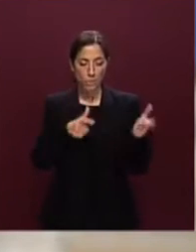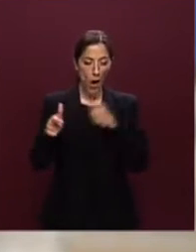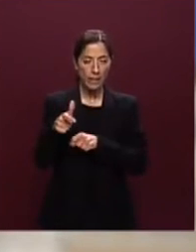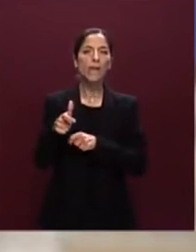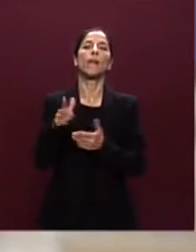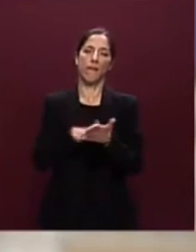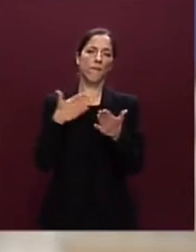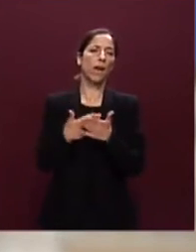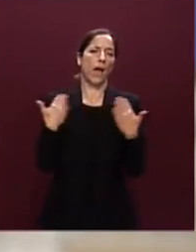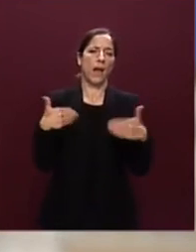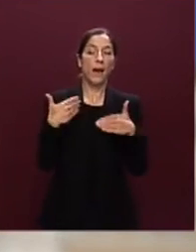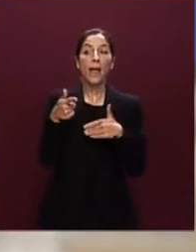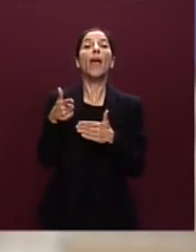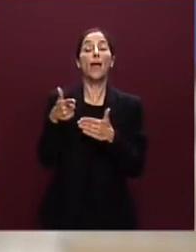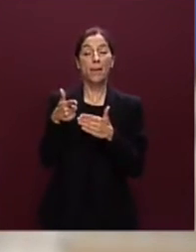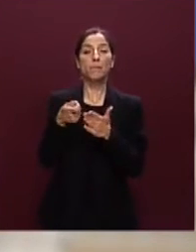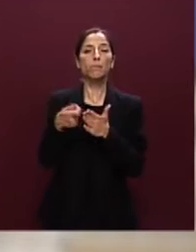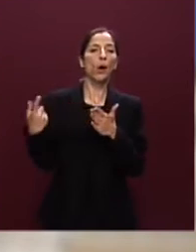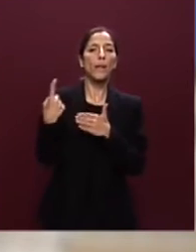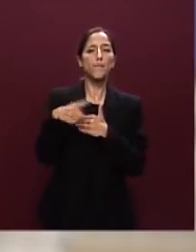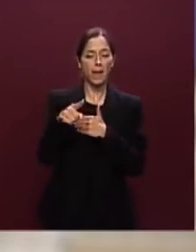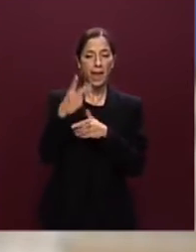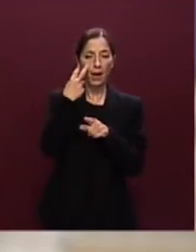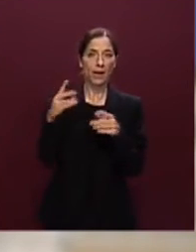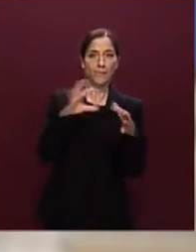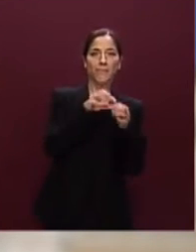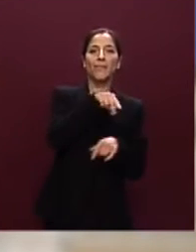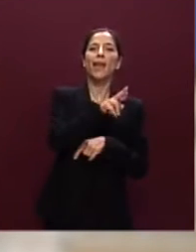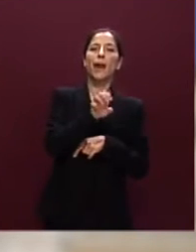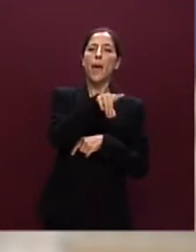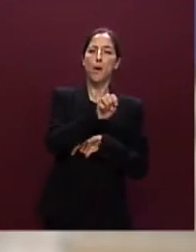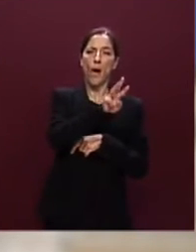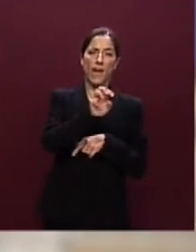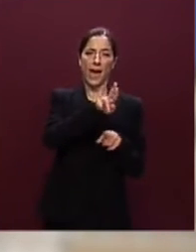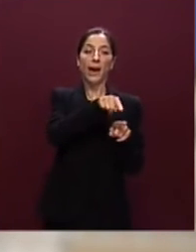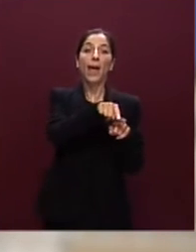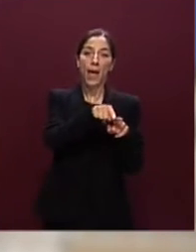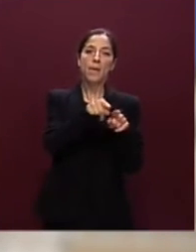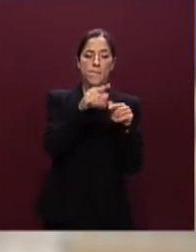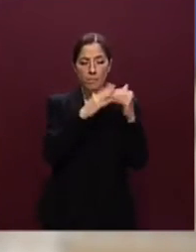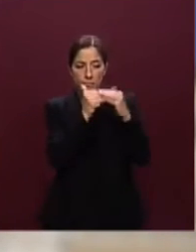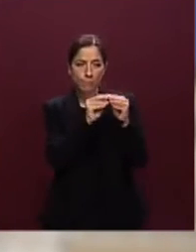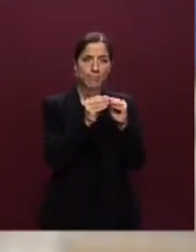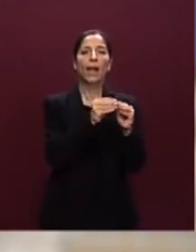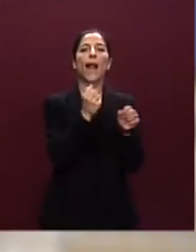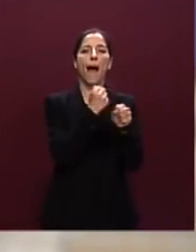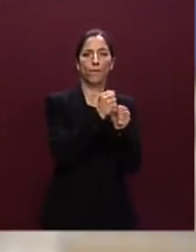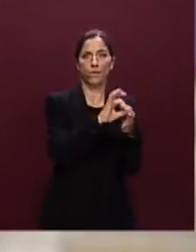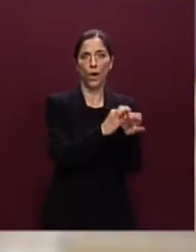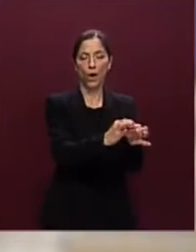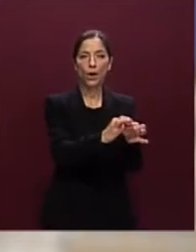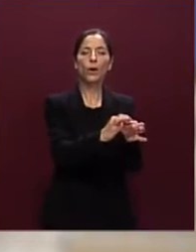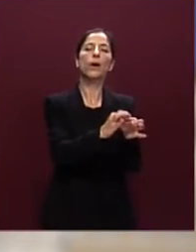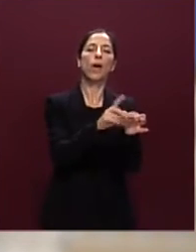un elemento decisivo per quanto riguarda il Repower la sua impostazione e il lavoro nella sua predisposizione che rispettando i